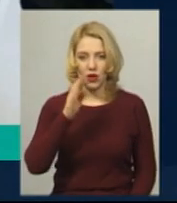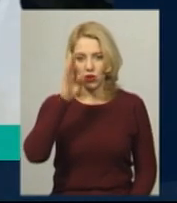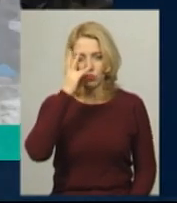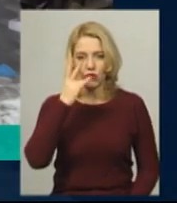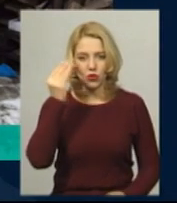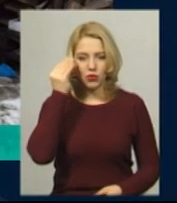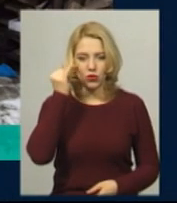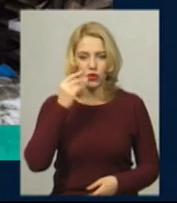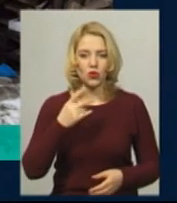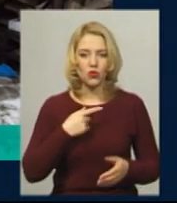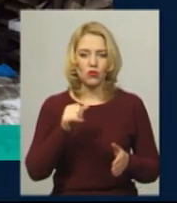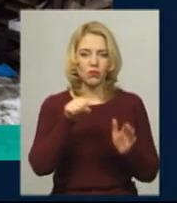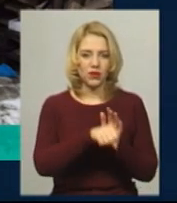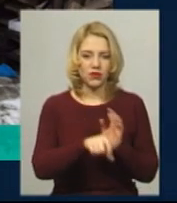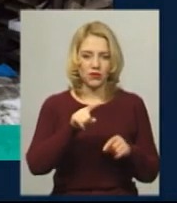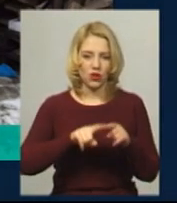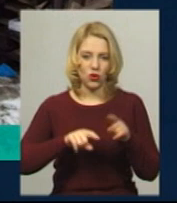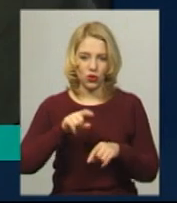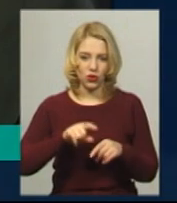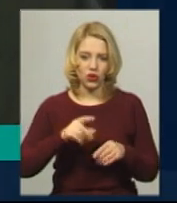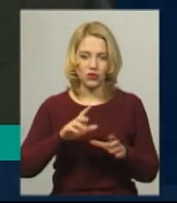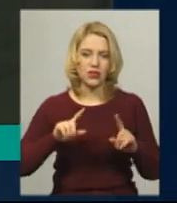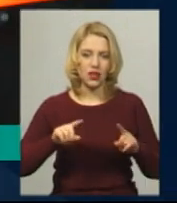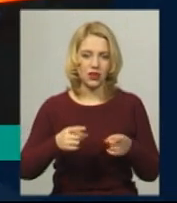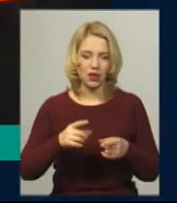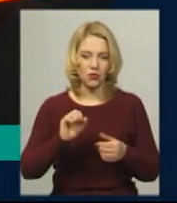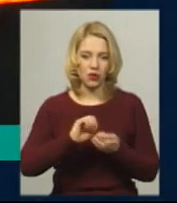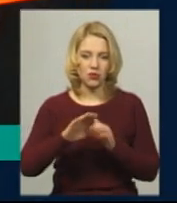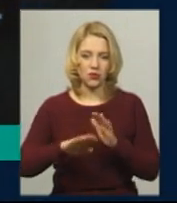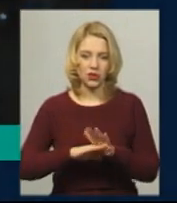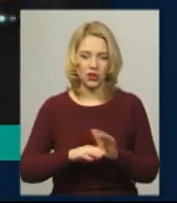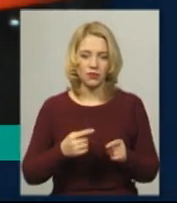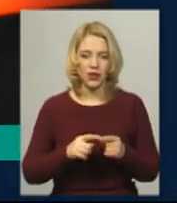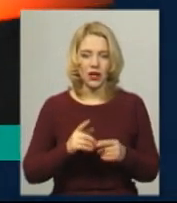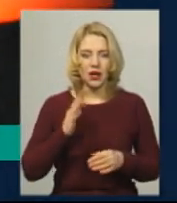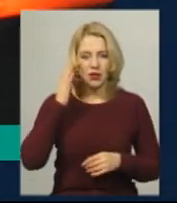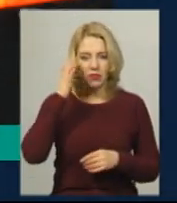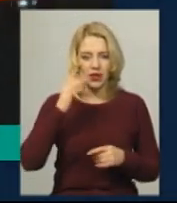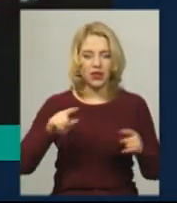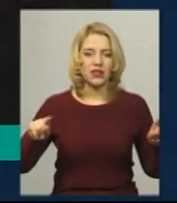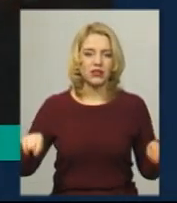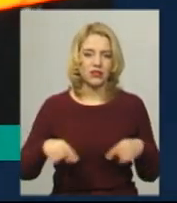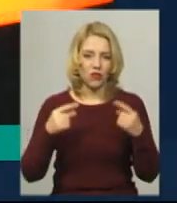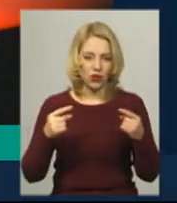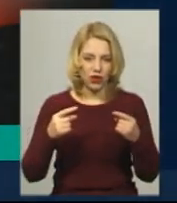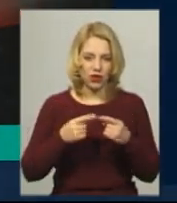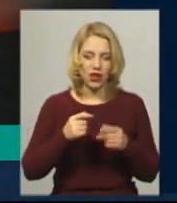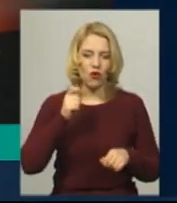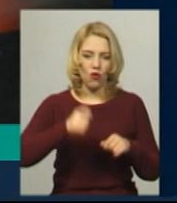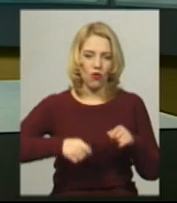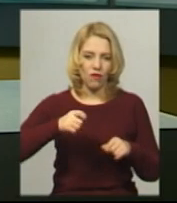замаху на вбивство родичів, затримали у Кам'янці-Подільському. Парк ковених фігур міріє створити у Литичеві коваль Андрій Кучер.